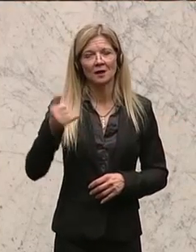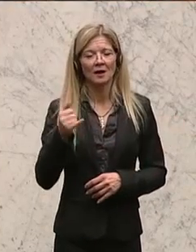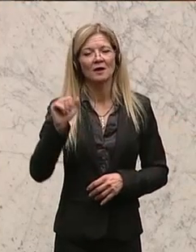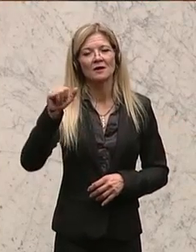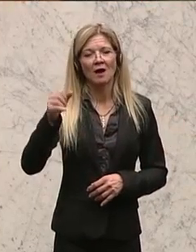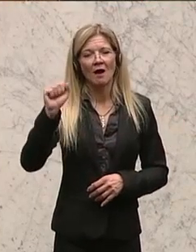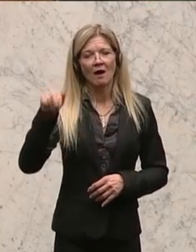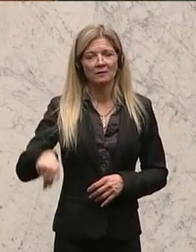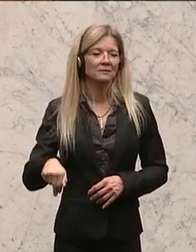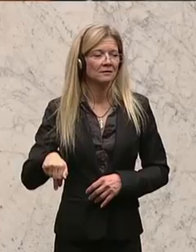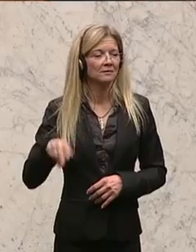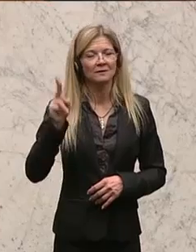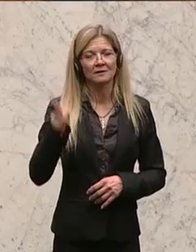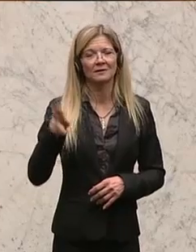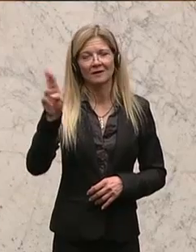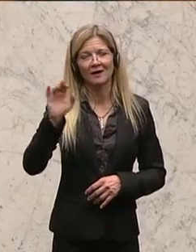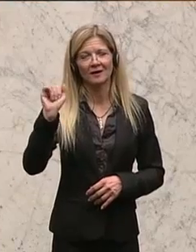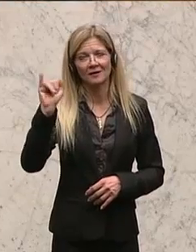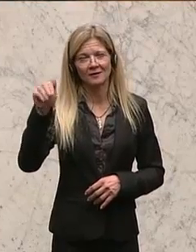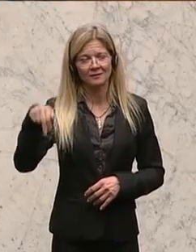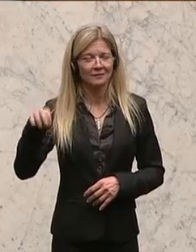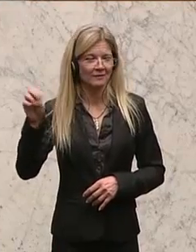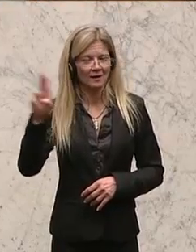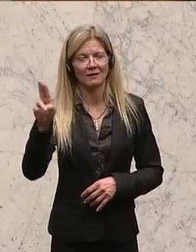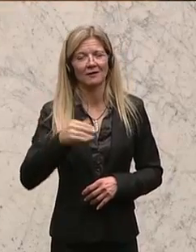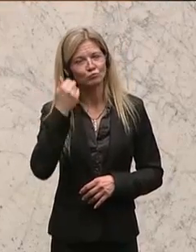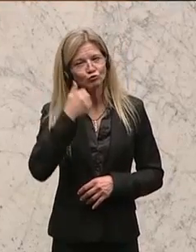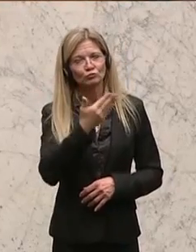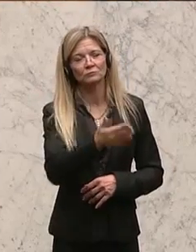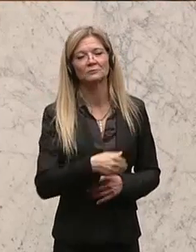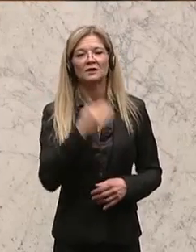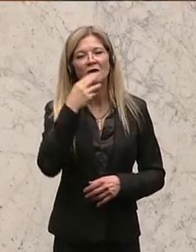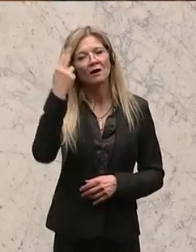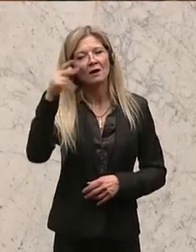Verteilungskompetenz zu den Ländern verlagert, kritisiert Bruno Rossmann. Budget-Sprecher der Grünen.